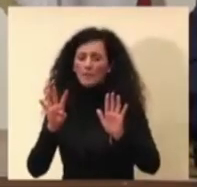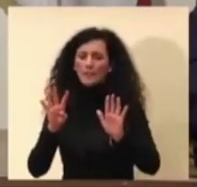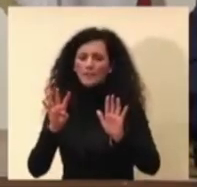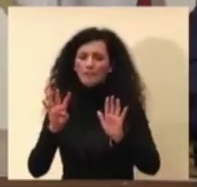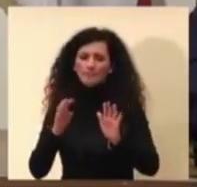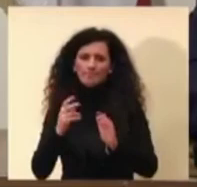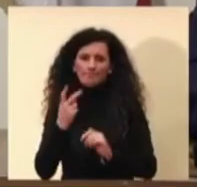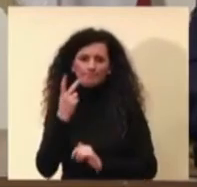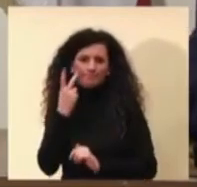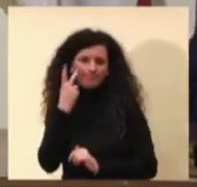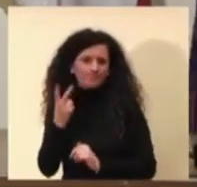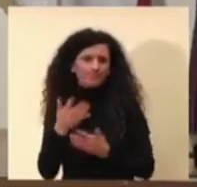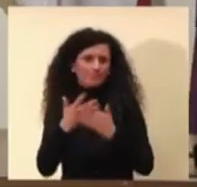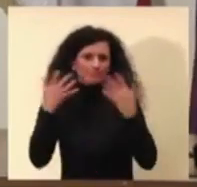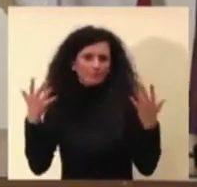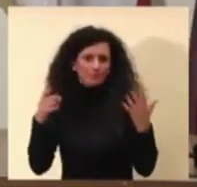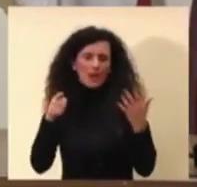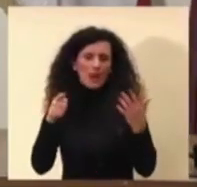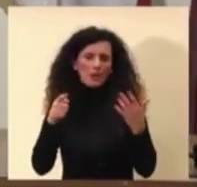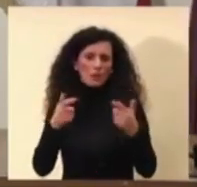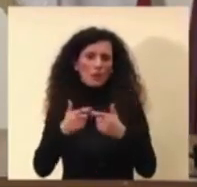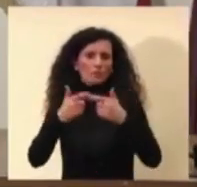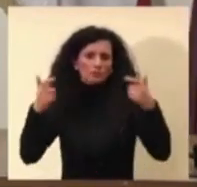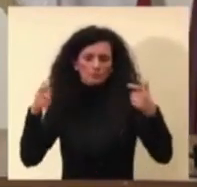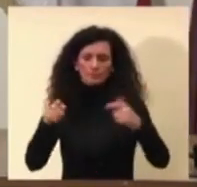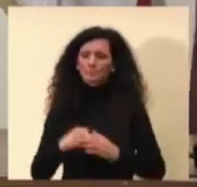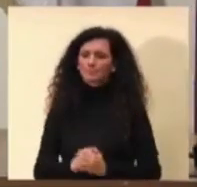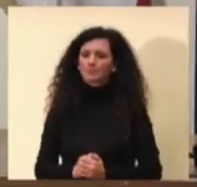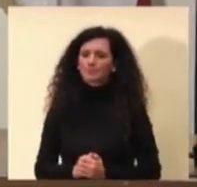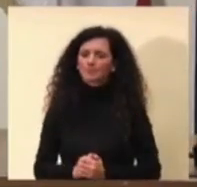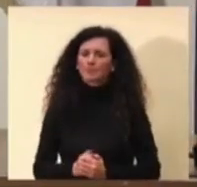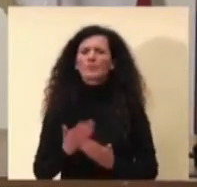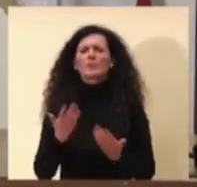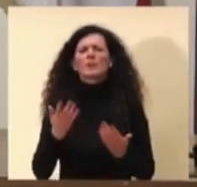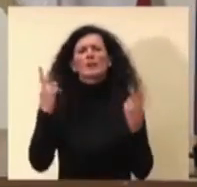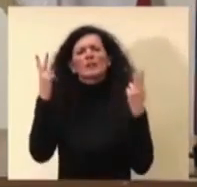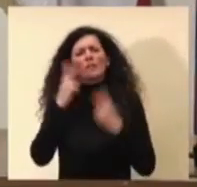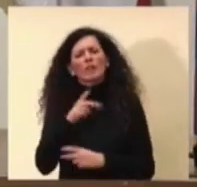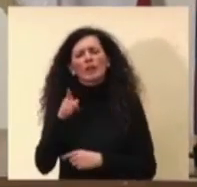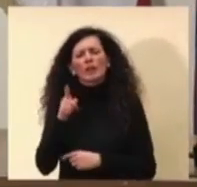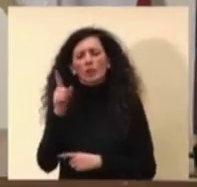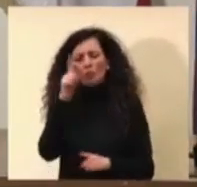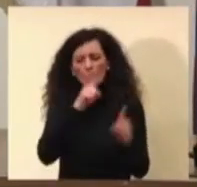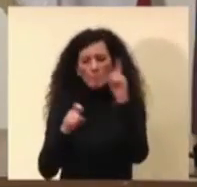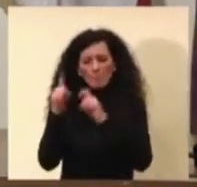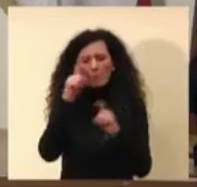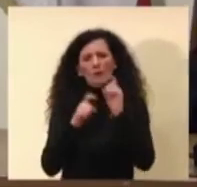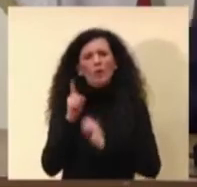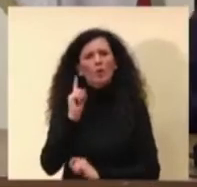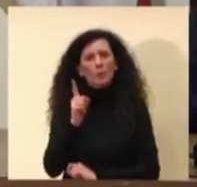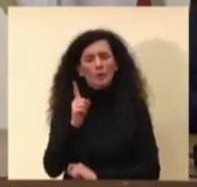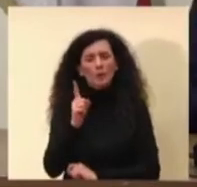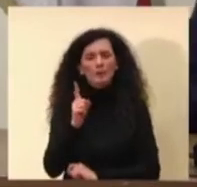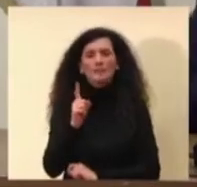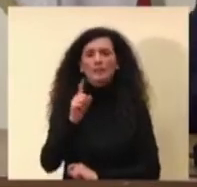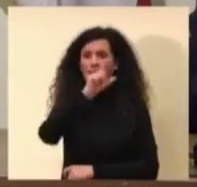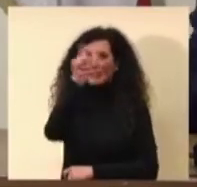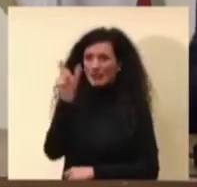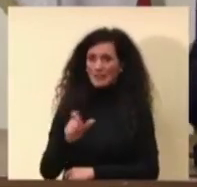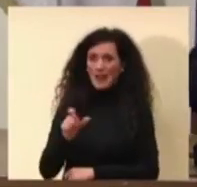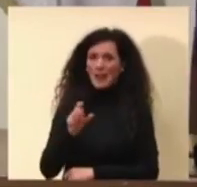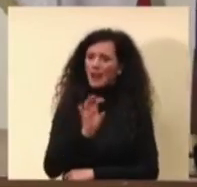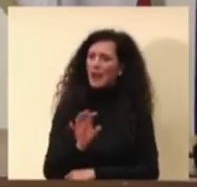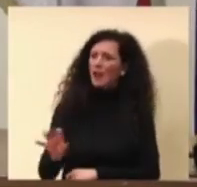in qualche misura preoccupa è il fatto che in alcune sub aree regionali noi